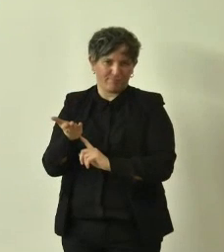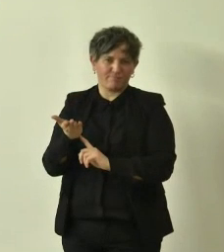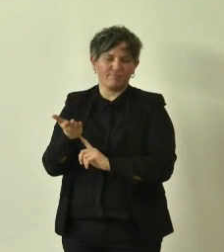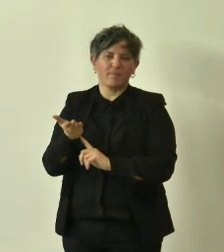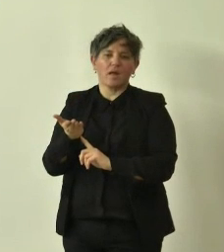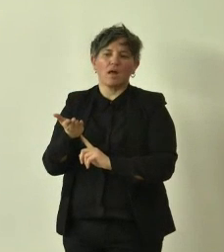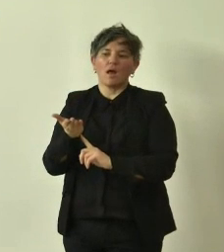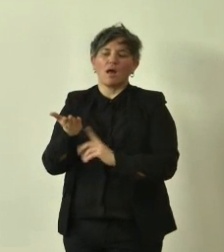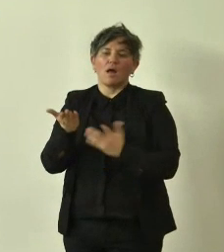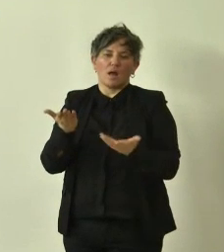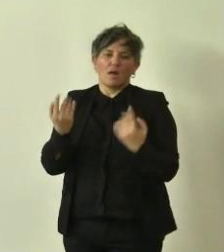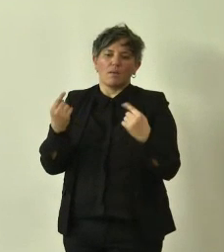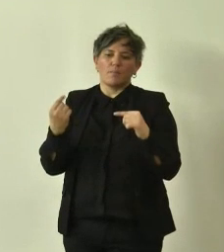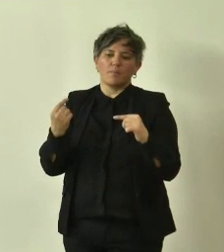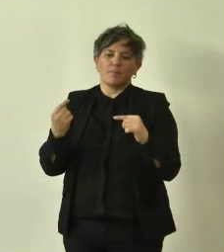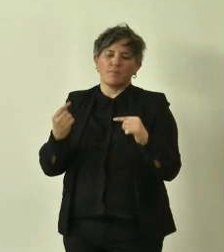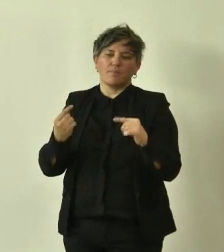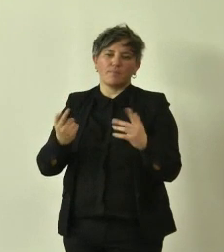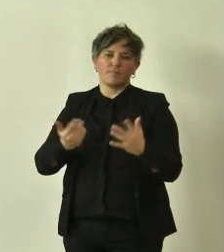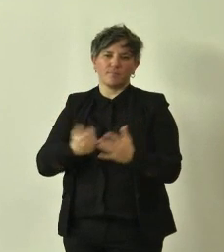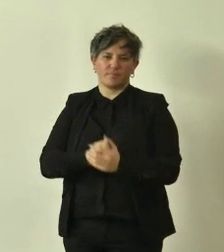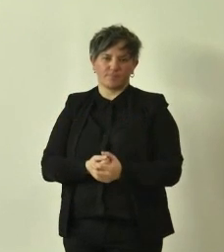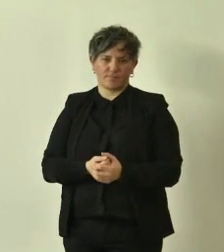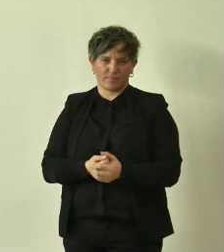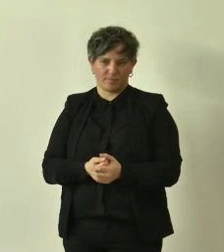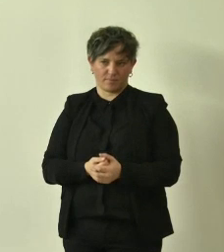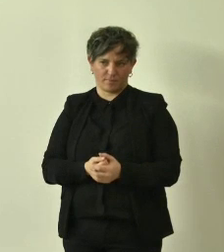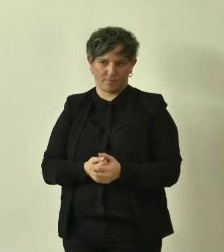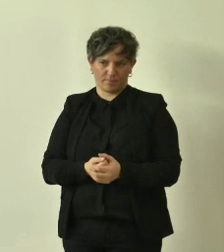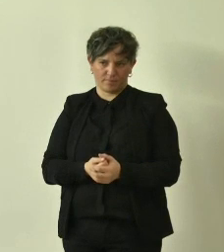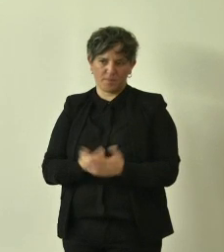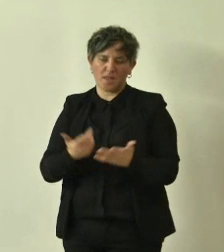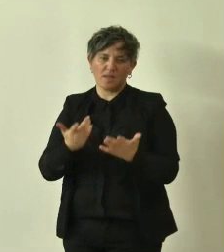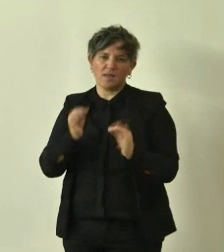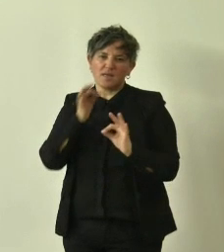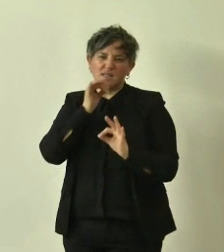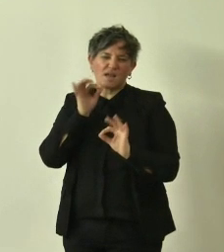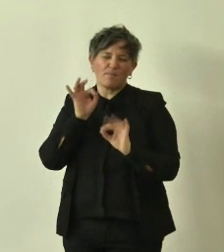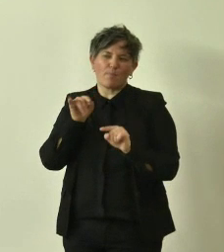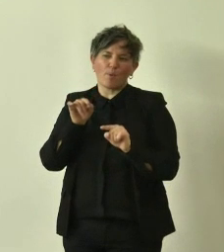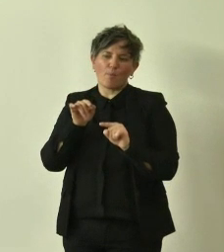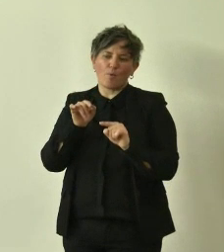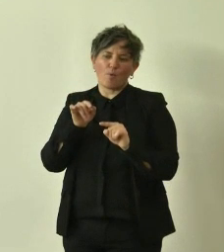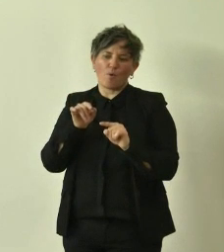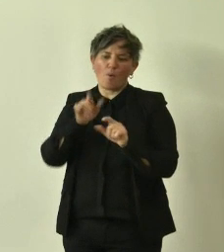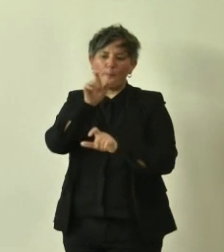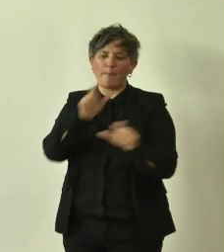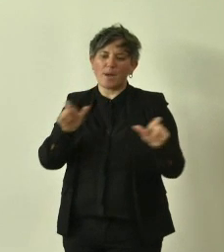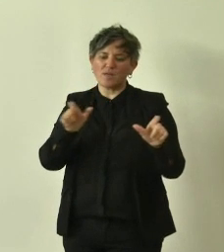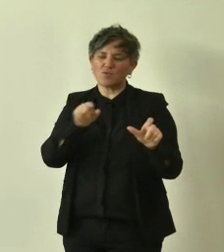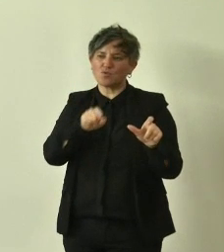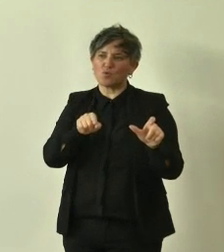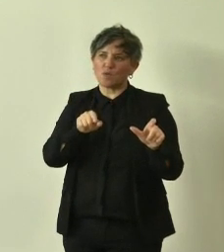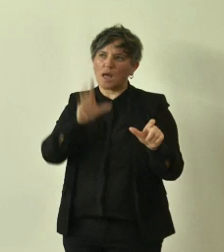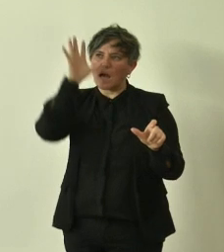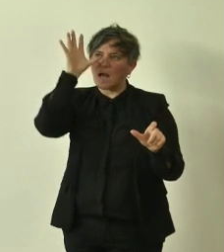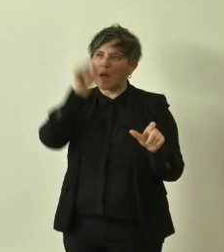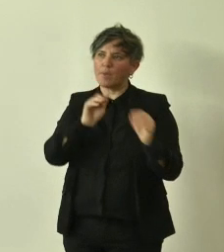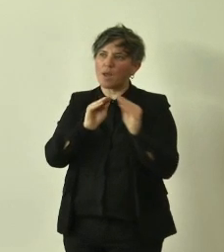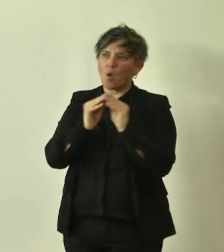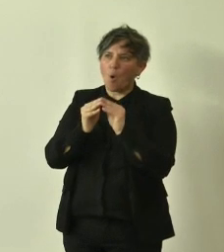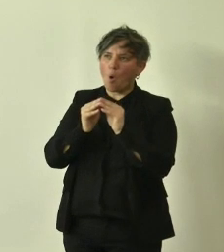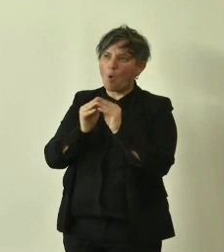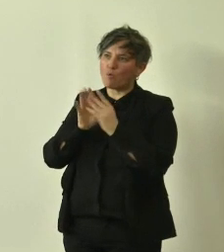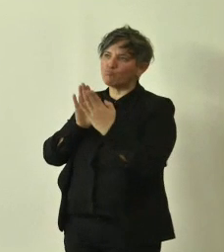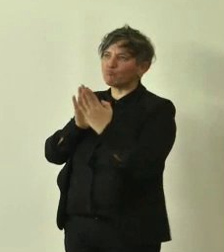potrebbero essere potrebbero garantire la possibilità di avvicinarci agli alberi in un modo etico che tenga